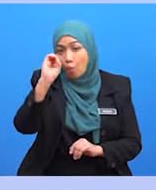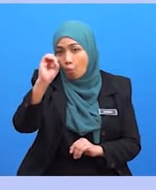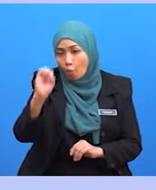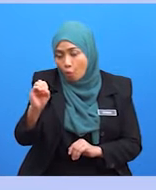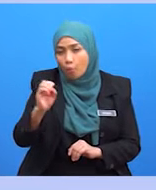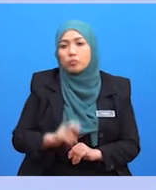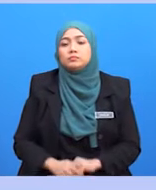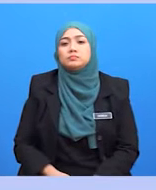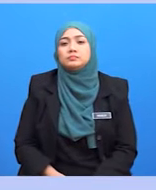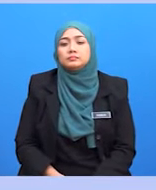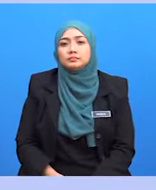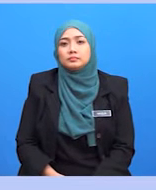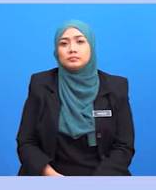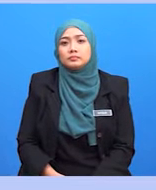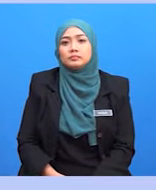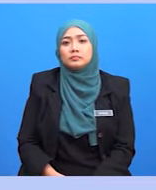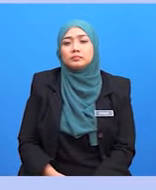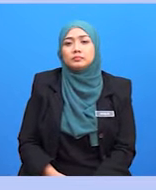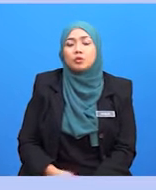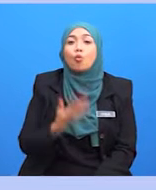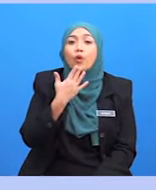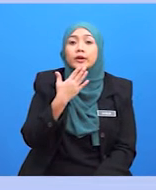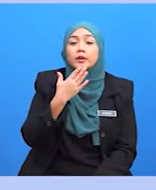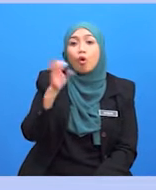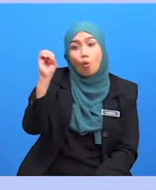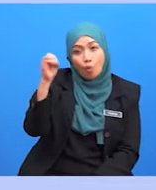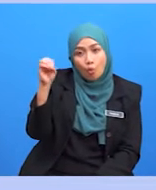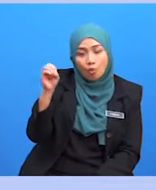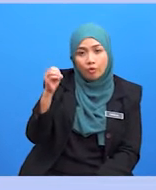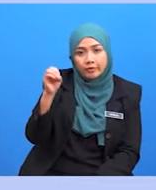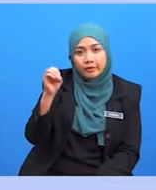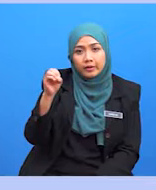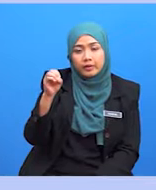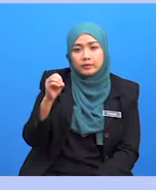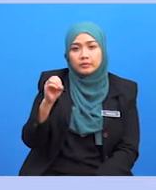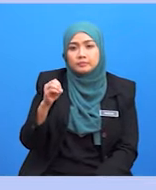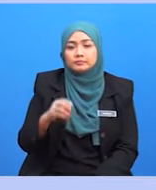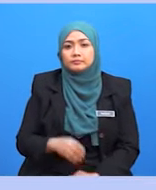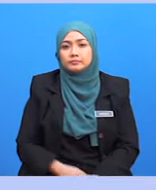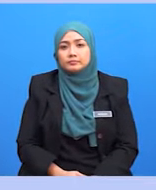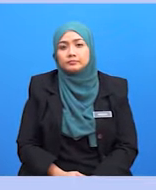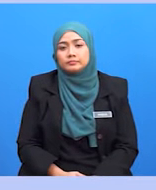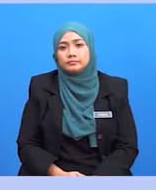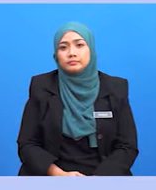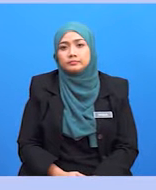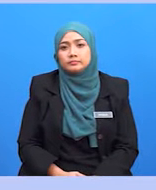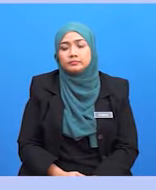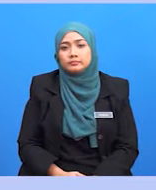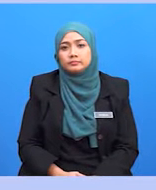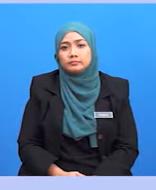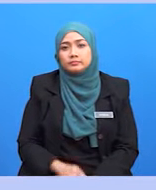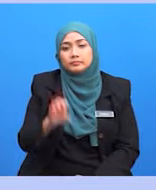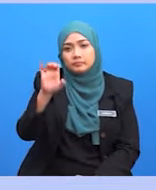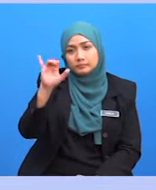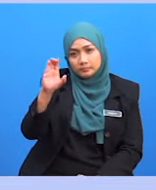kosong. Untuk warna orang pula kodnya adalah seperti berikut cyan